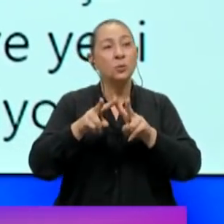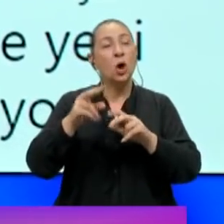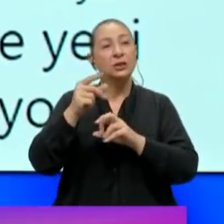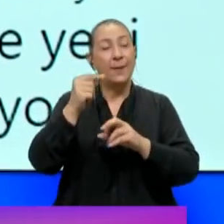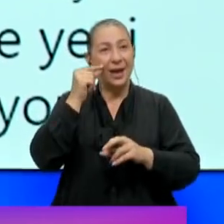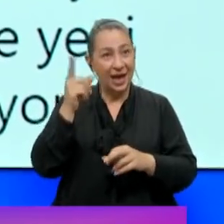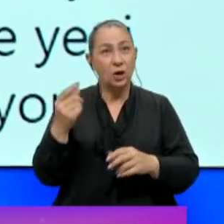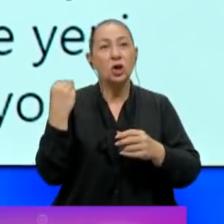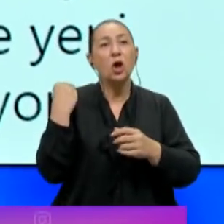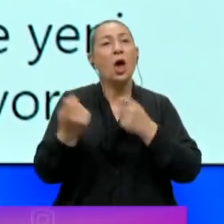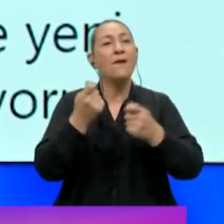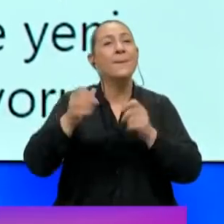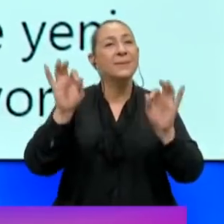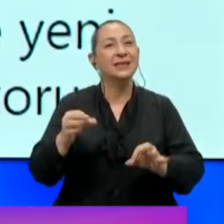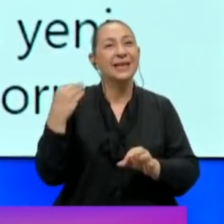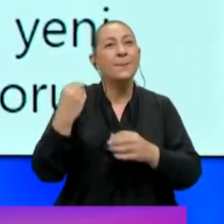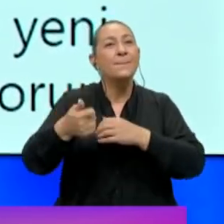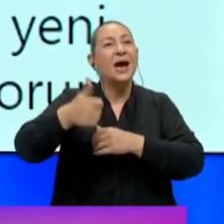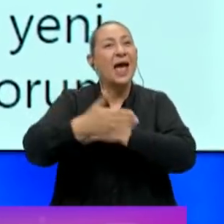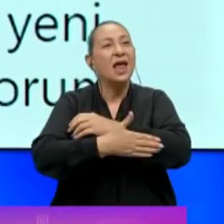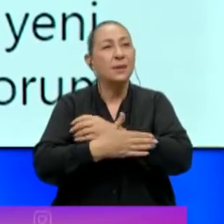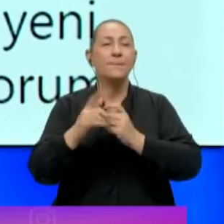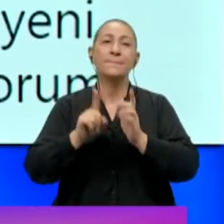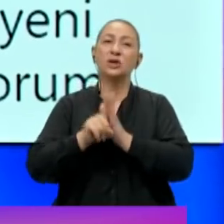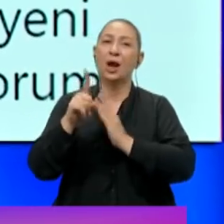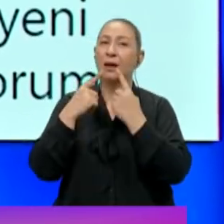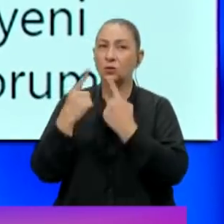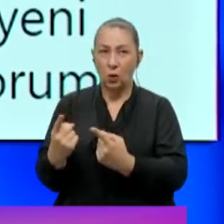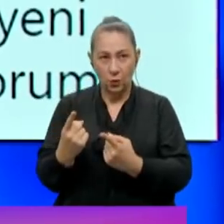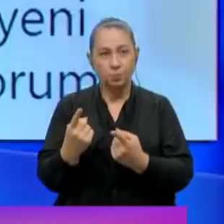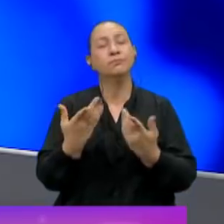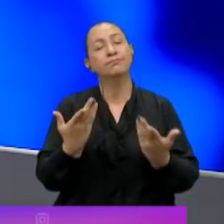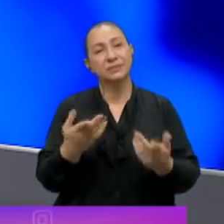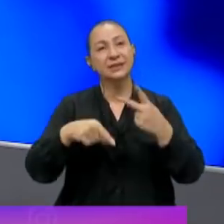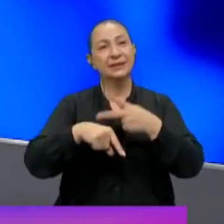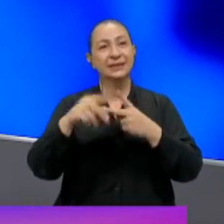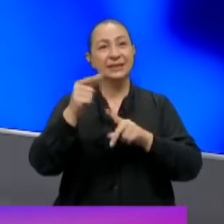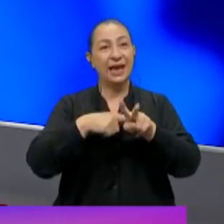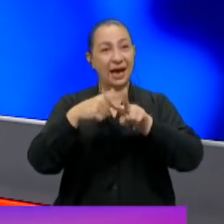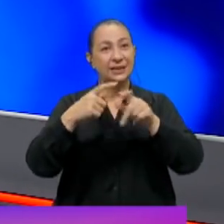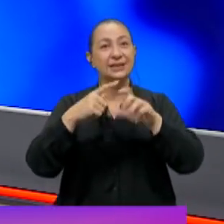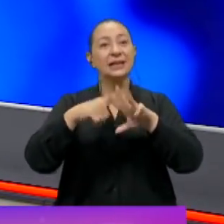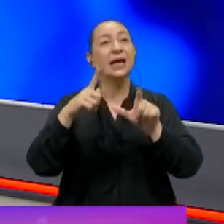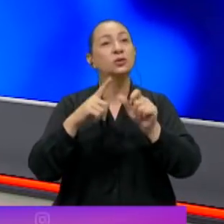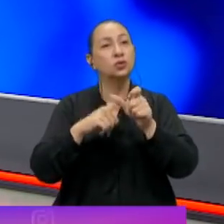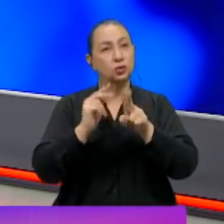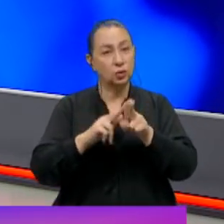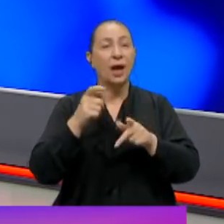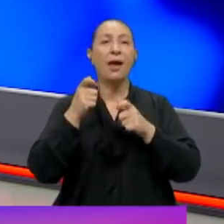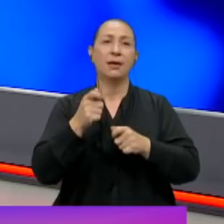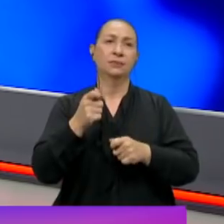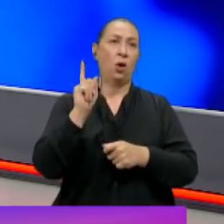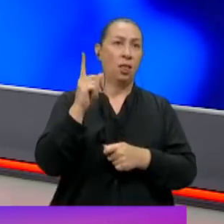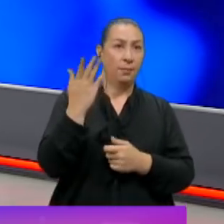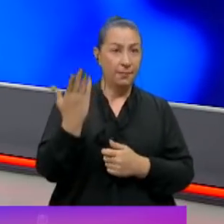göreve yeni başlayan bakan yardımcılarımıza başarılar diliyorum diyor. Ziya Selçuk kendisi eğitimci bir